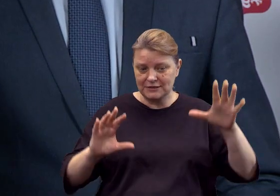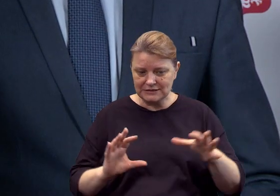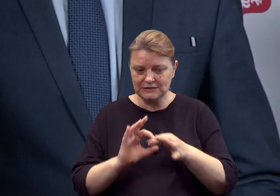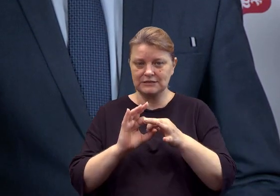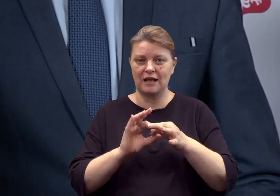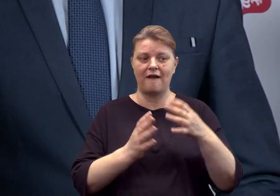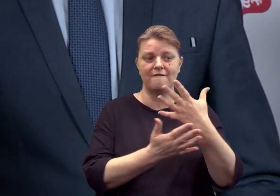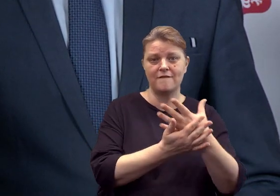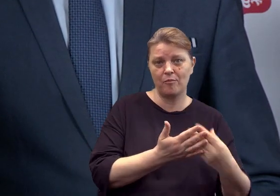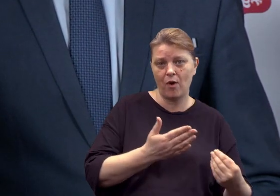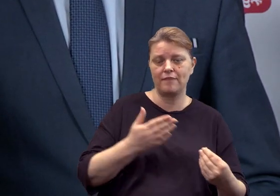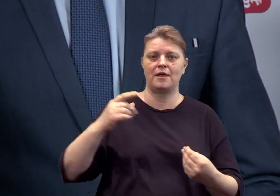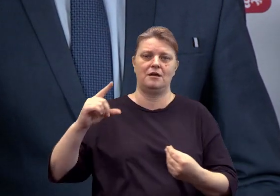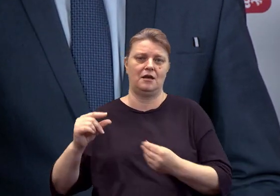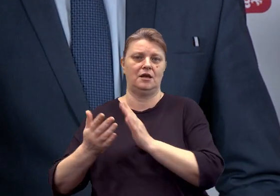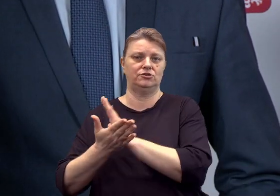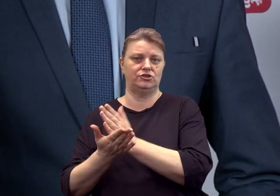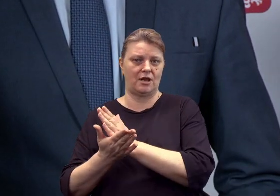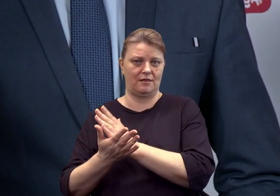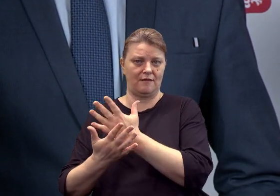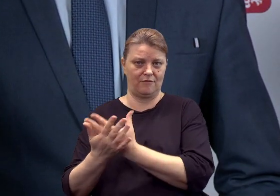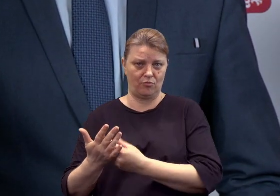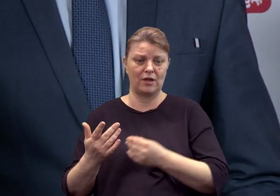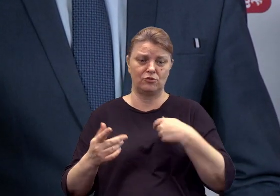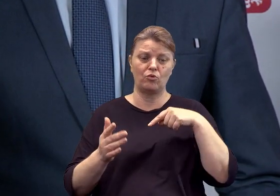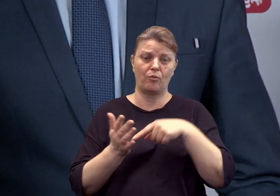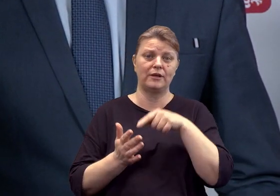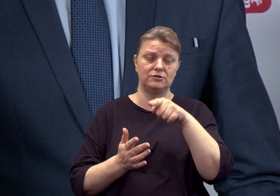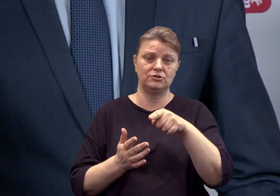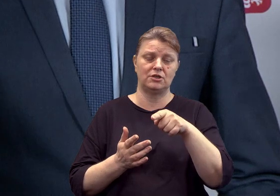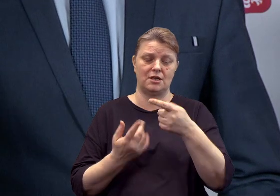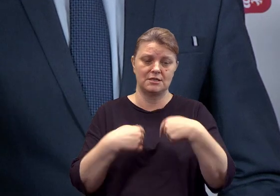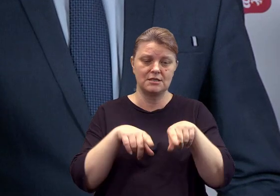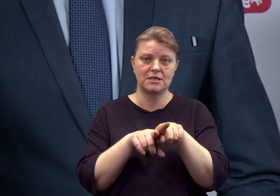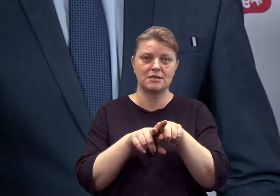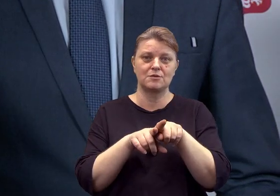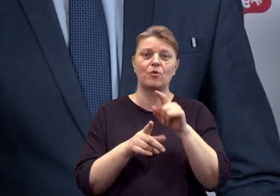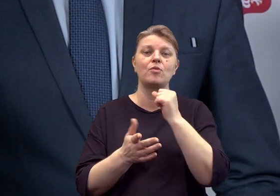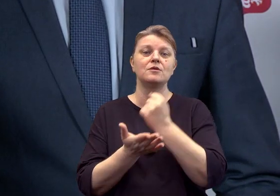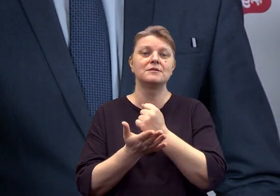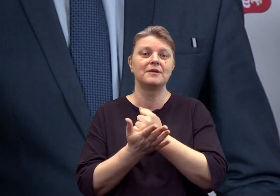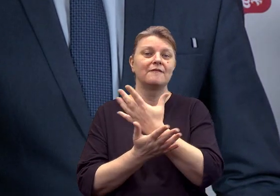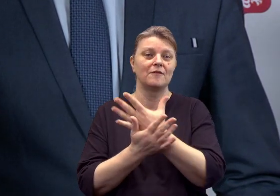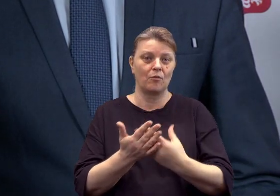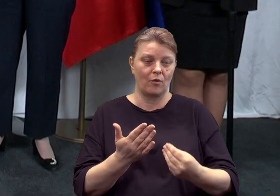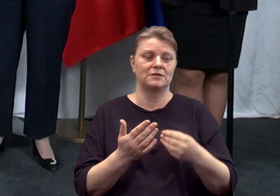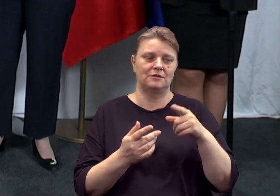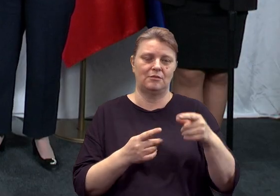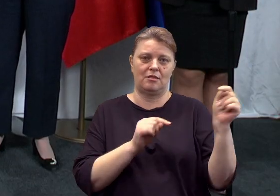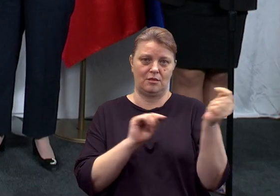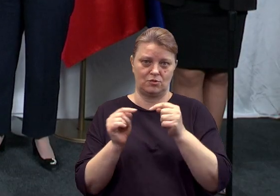w jakimś zakresie ze średnią. To będzie przedmiotem prac zespołu do spraw wynagrodzenia i pensum nauczycielskiego.